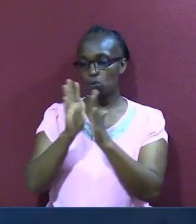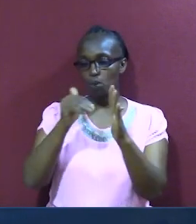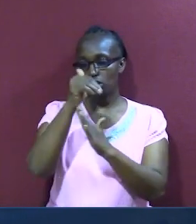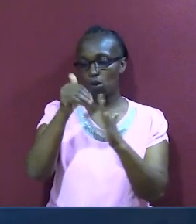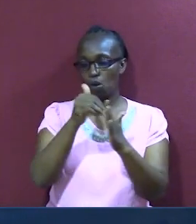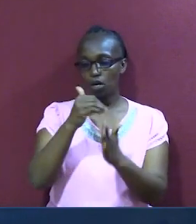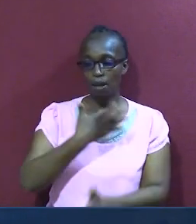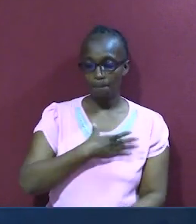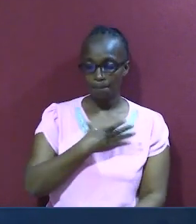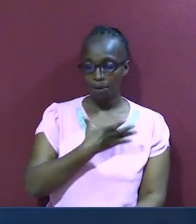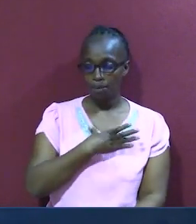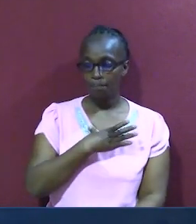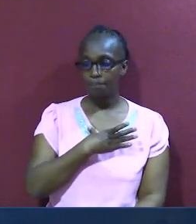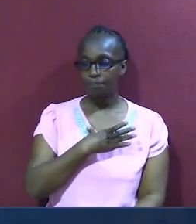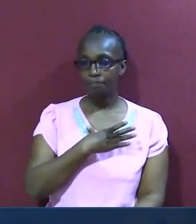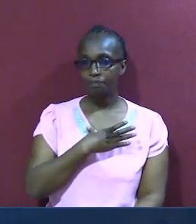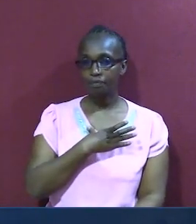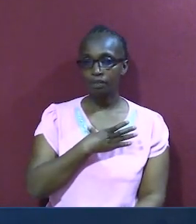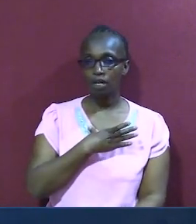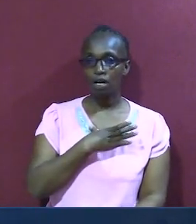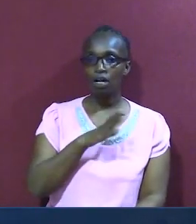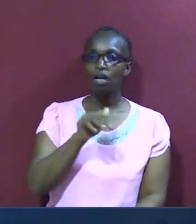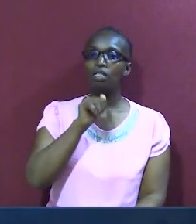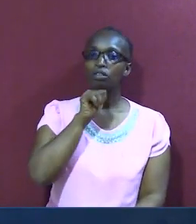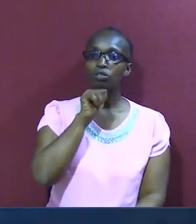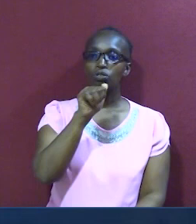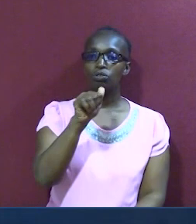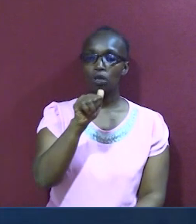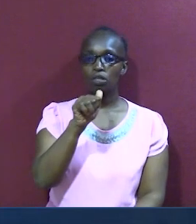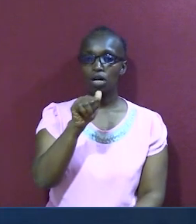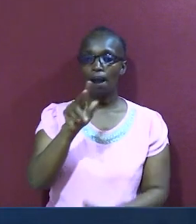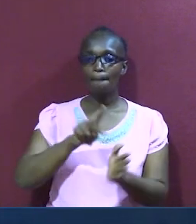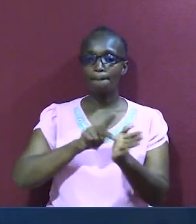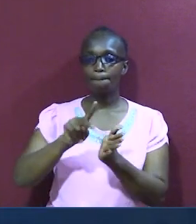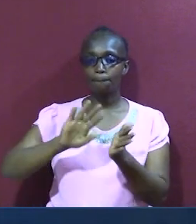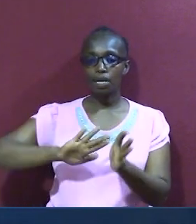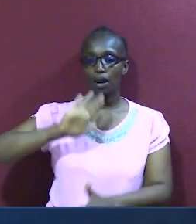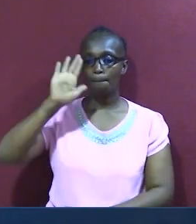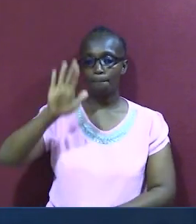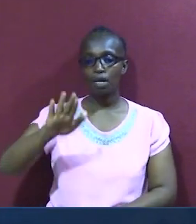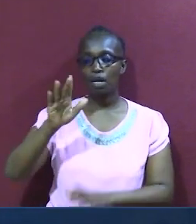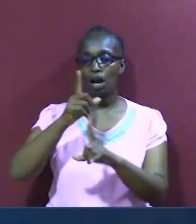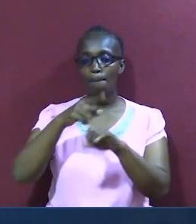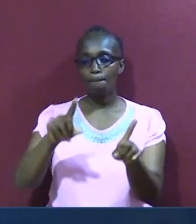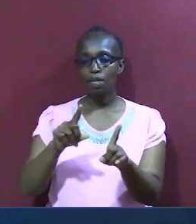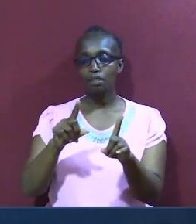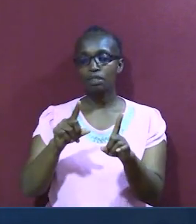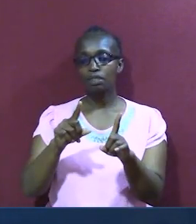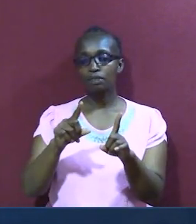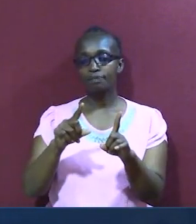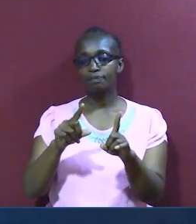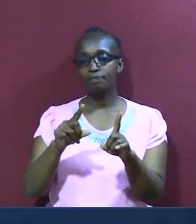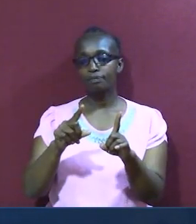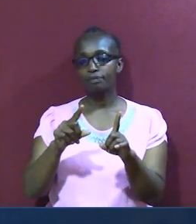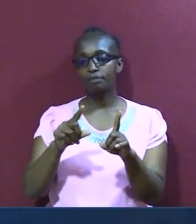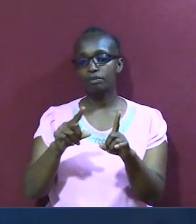wapenzi msijilipishe kisazi, mbali ipisheni ngadabu